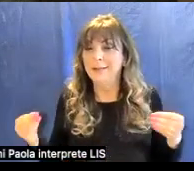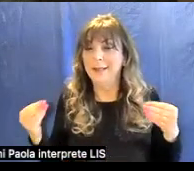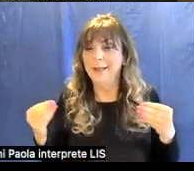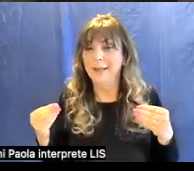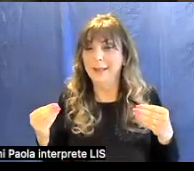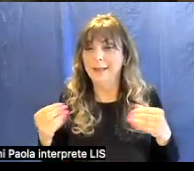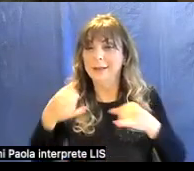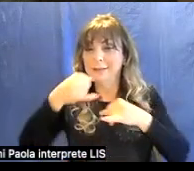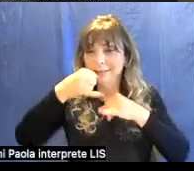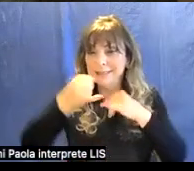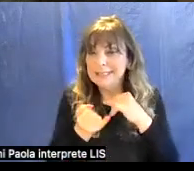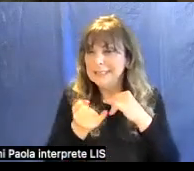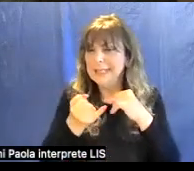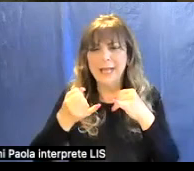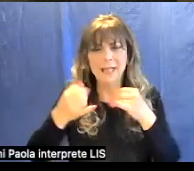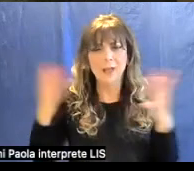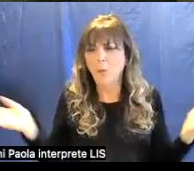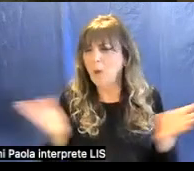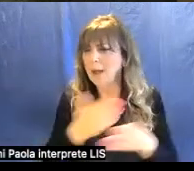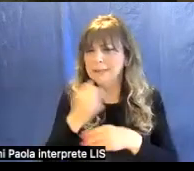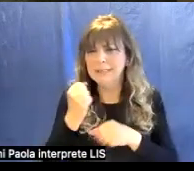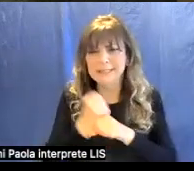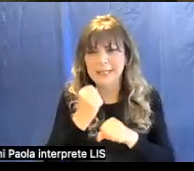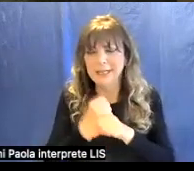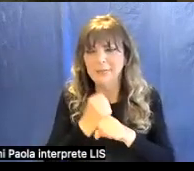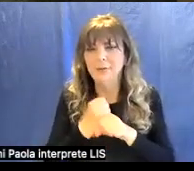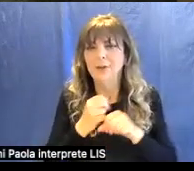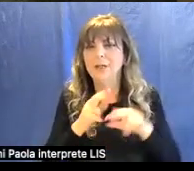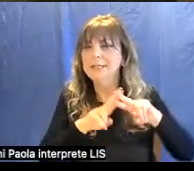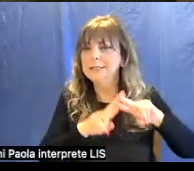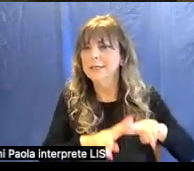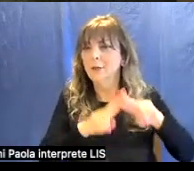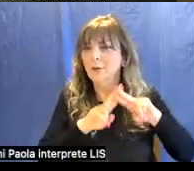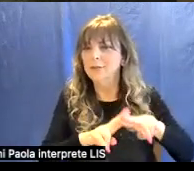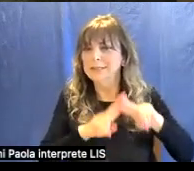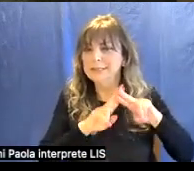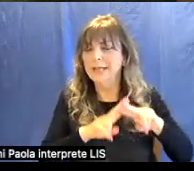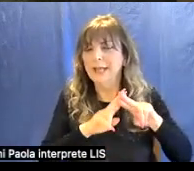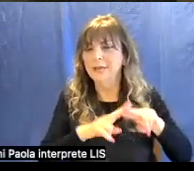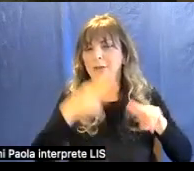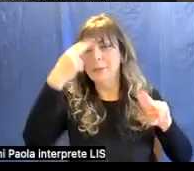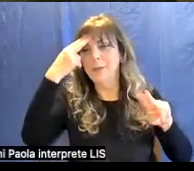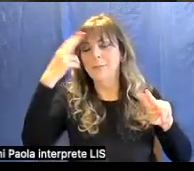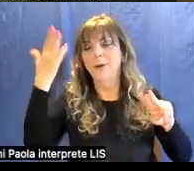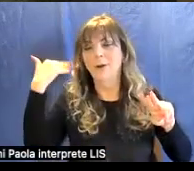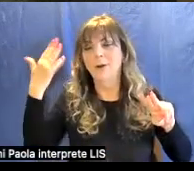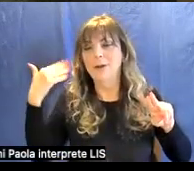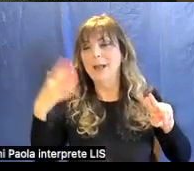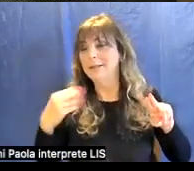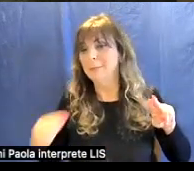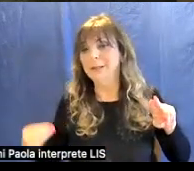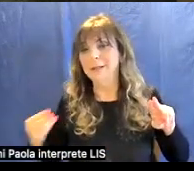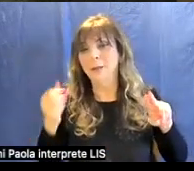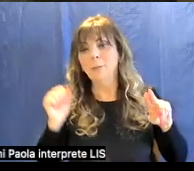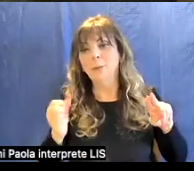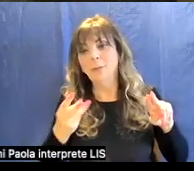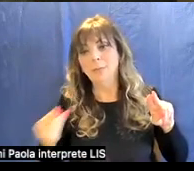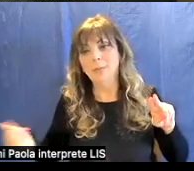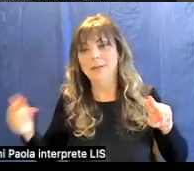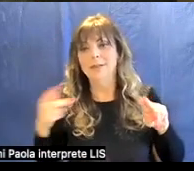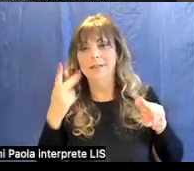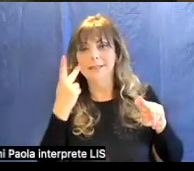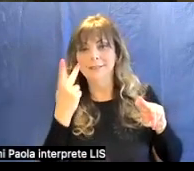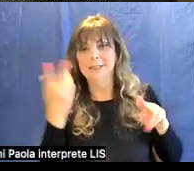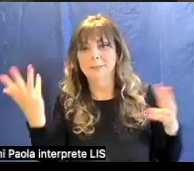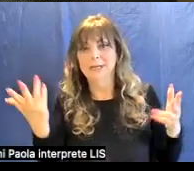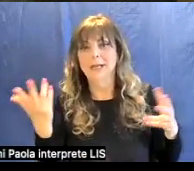intaglia dentro ogni sorta di lavoro e per quelle si conserva più l'antichità e le memorie che in altra materia come se è visto nei porfidi e nei